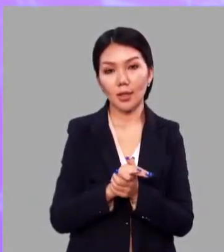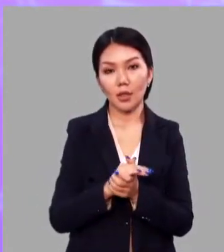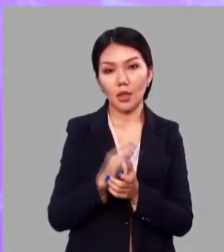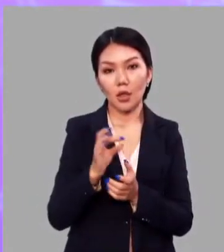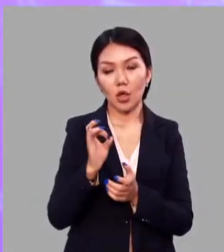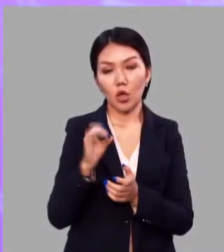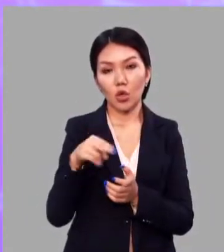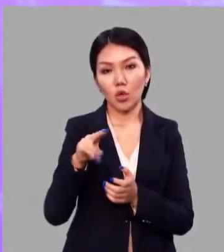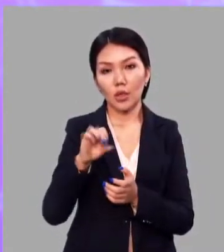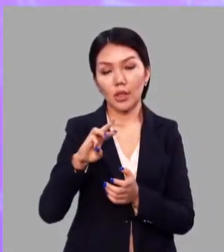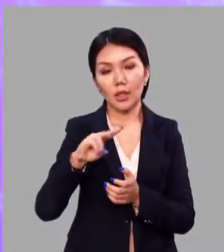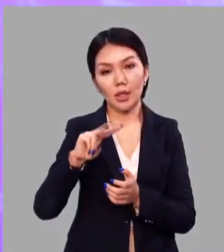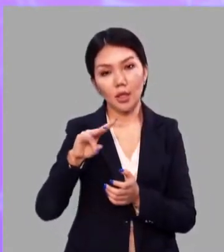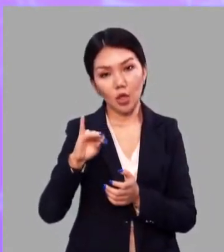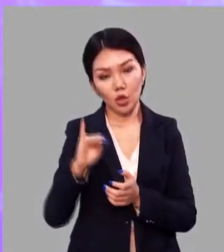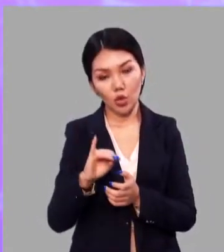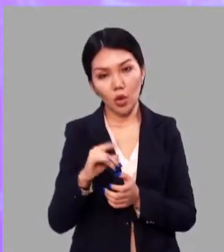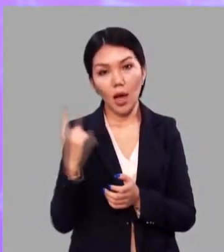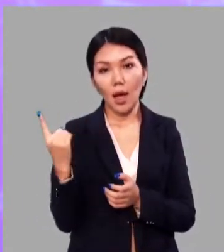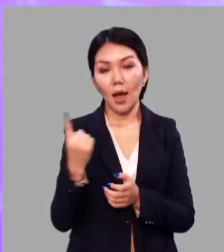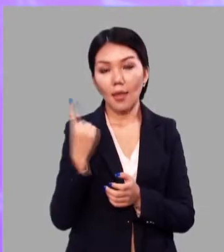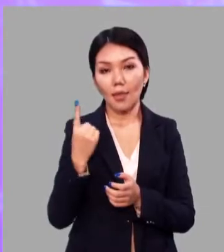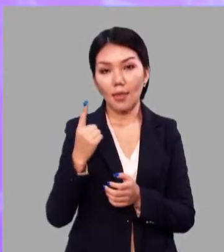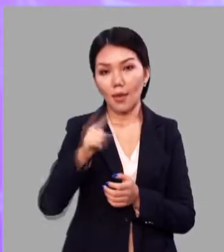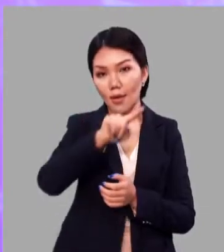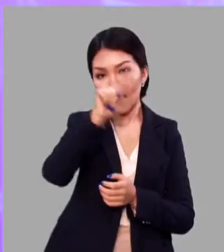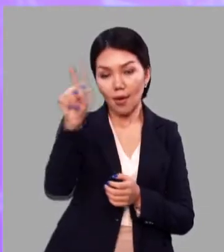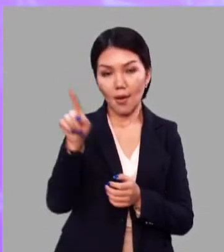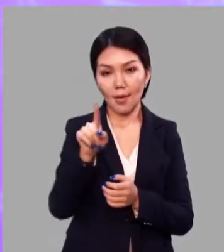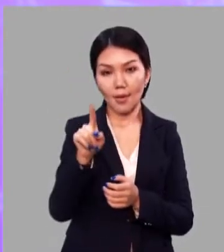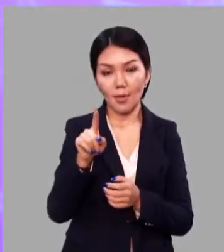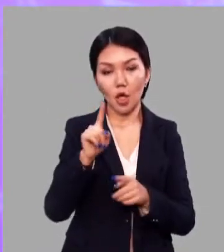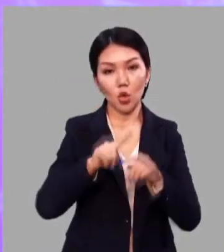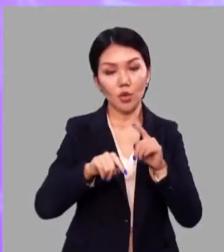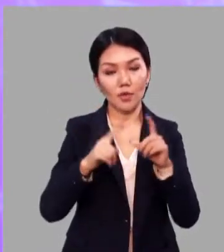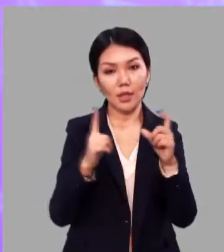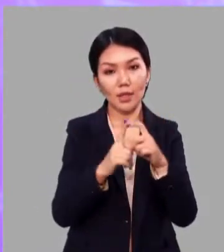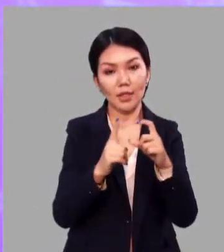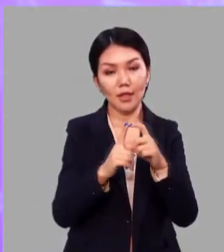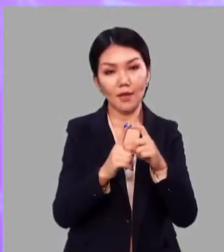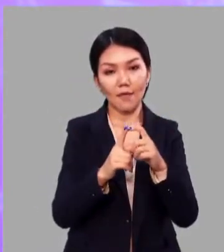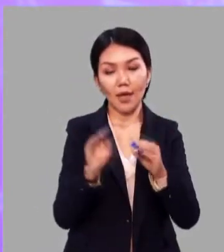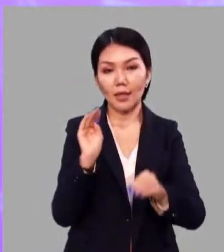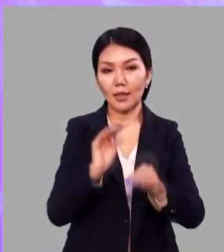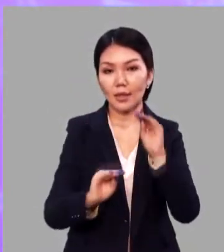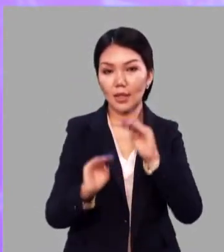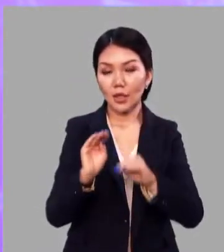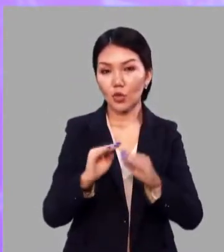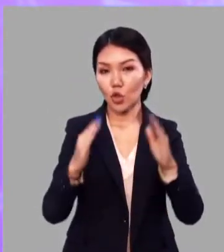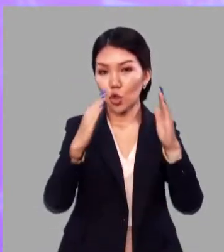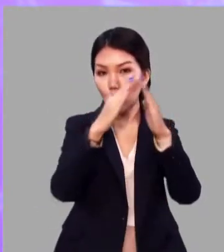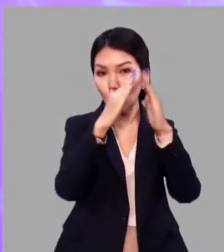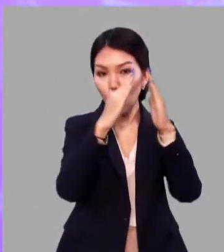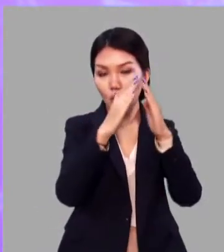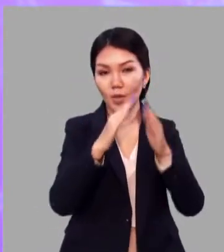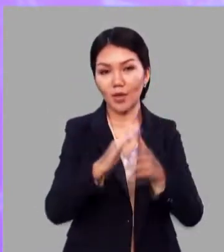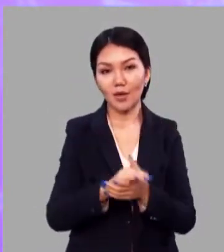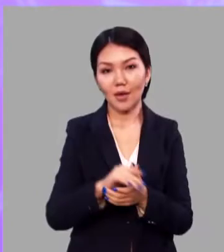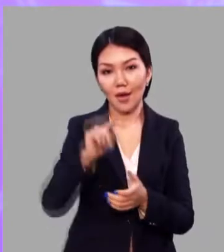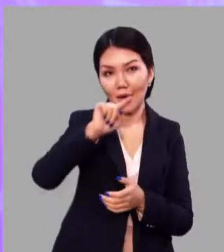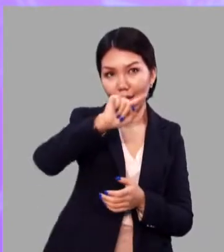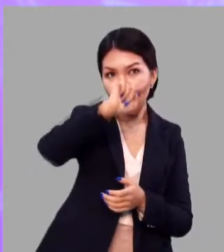однокоренные родственные слова соорудили корню домик. Вот такой